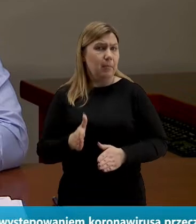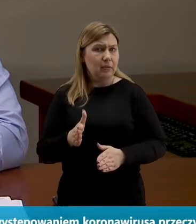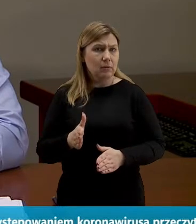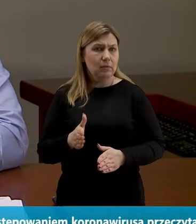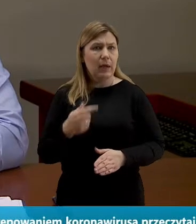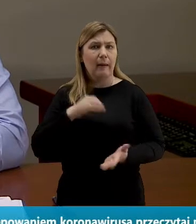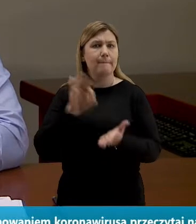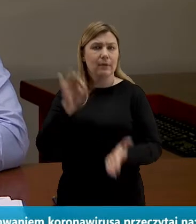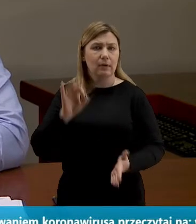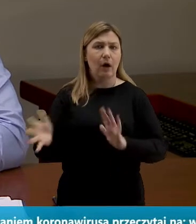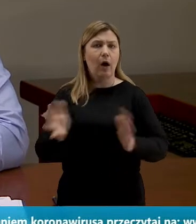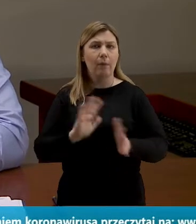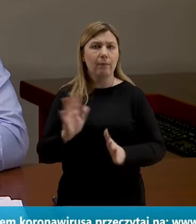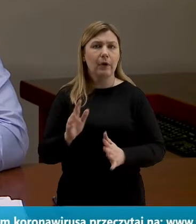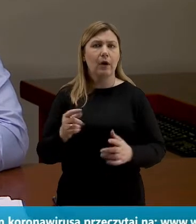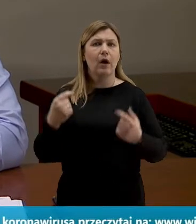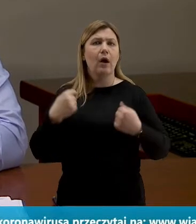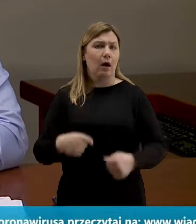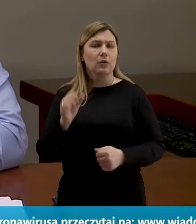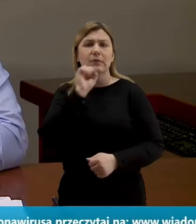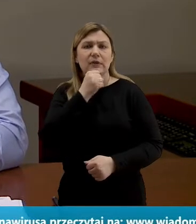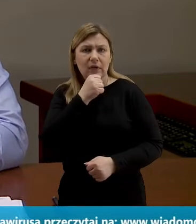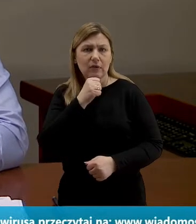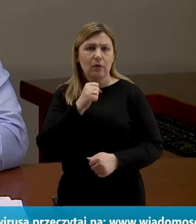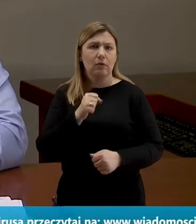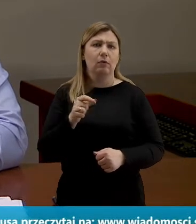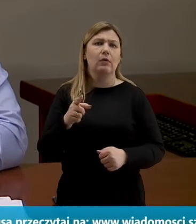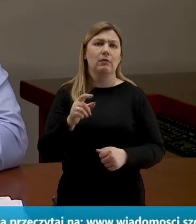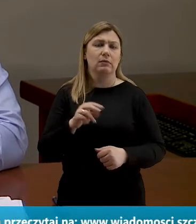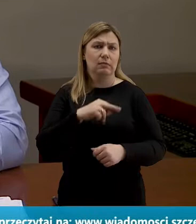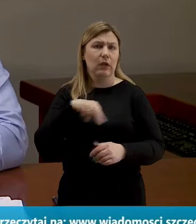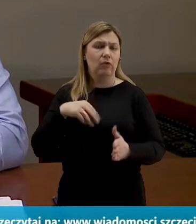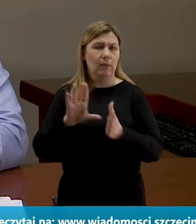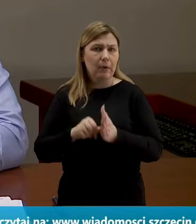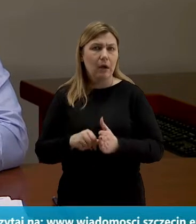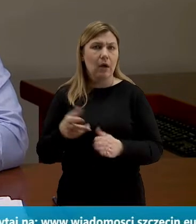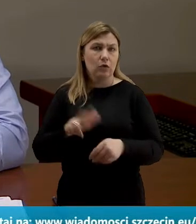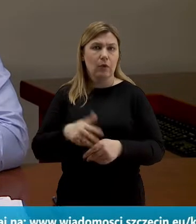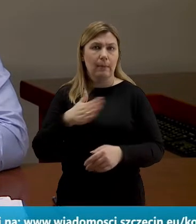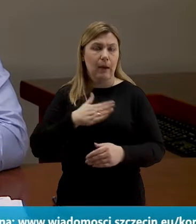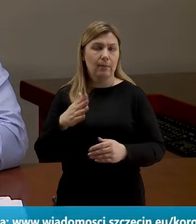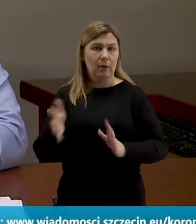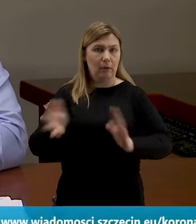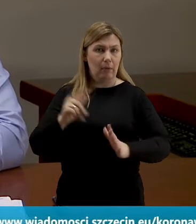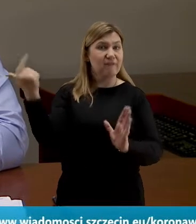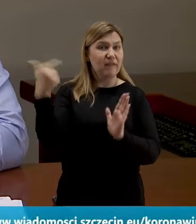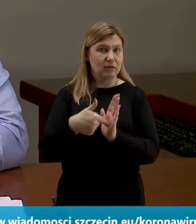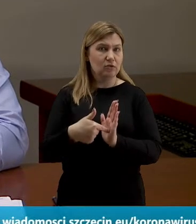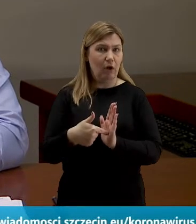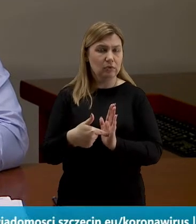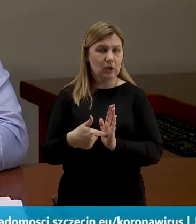więc na pewno opieka, szczególnie mówię tutaj o seniorach naszego miasta, których mamy pod opieką ponad 2 tysiące,